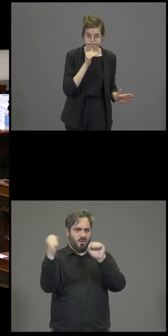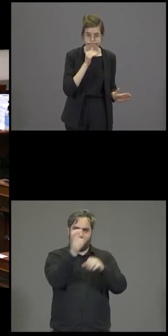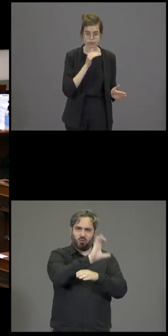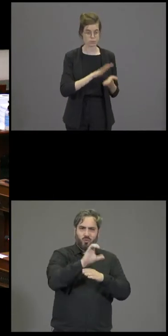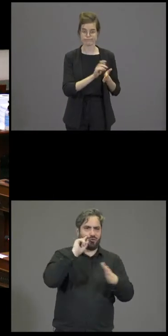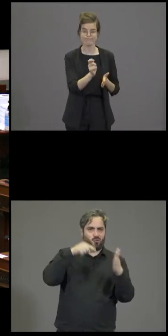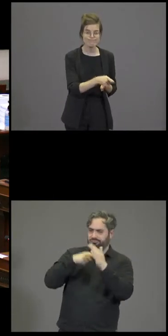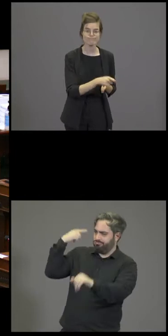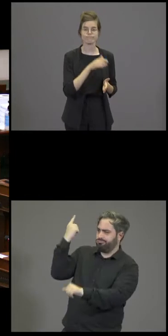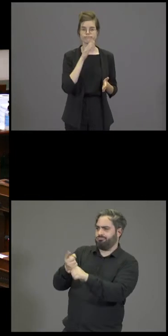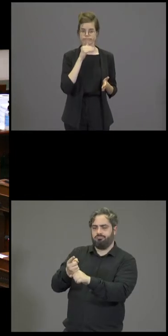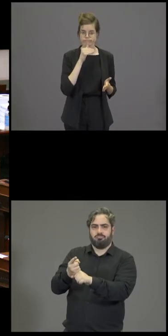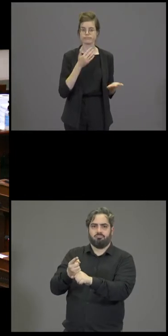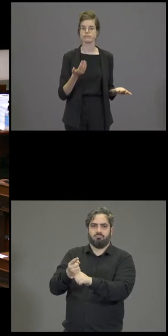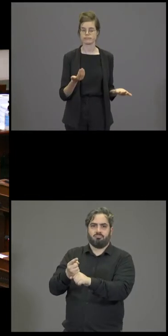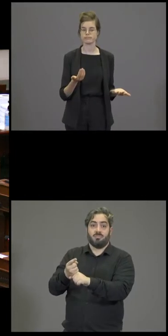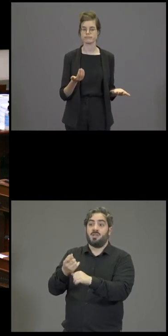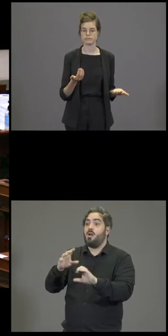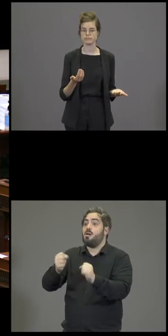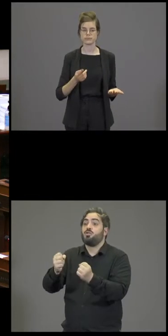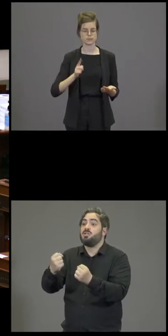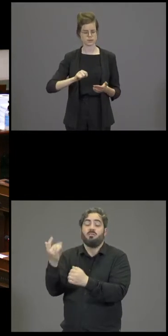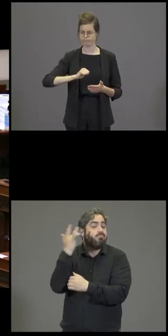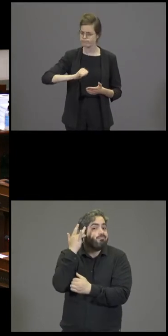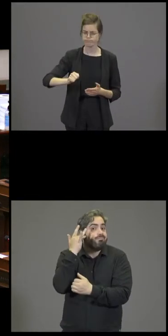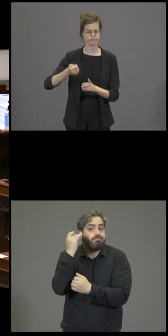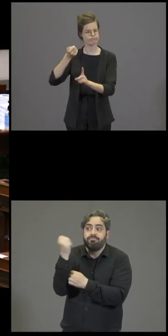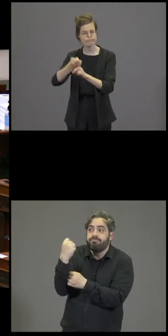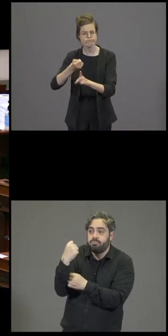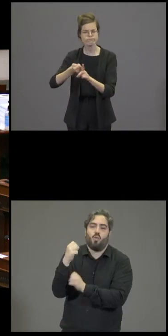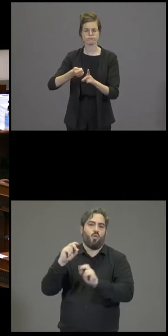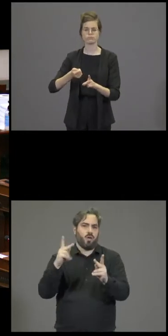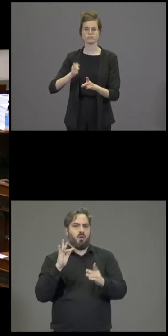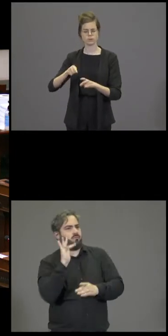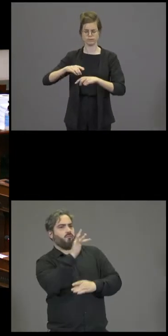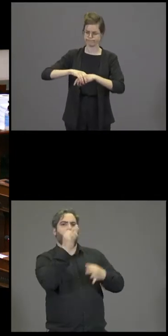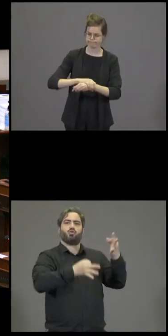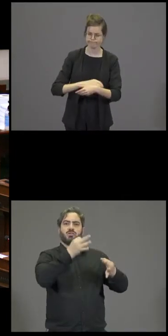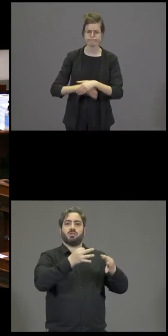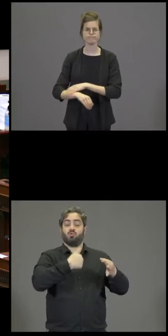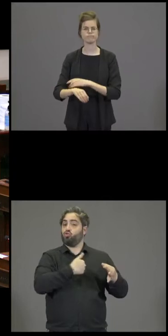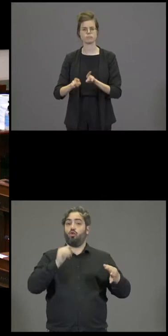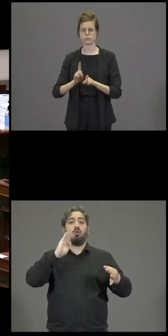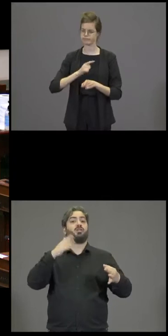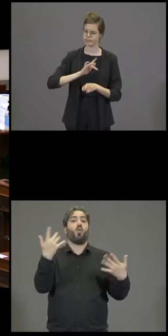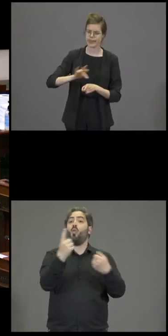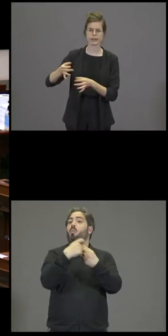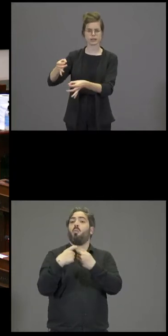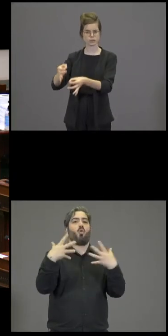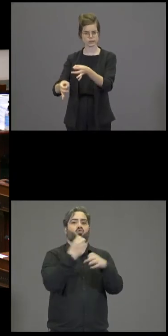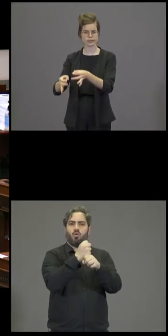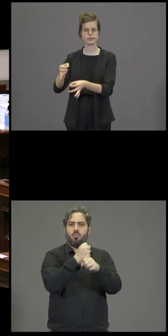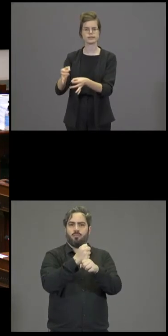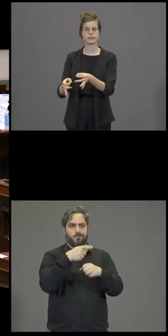27, alors allons-y devant la justice. Prenons l'initiative, seul ou avec quelques autres. Demandons réparation au nom de la protection